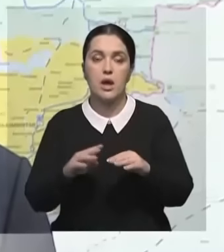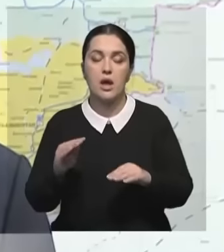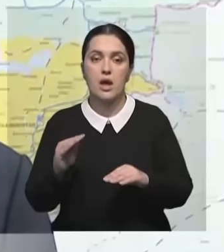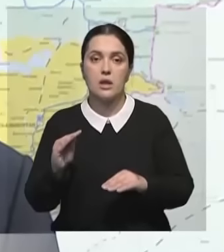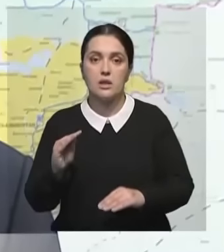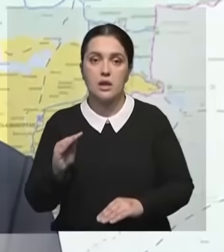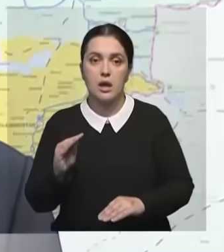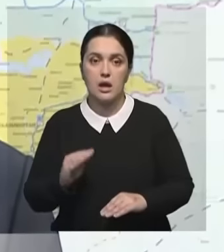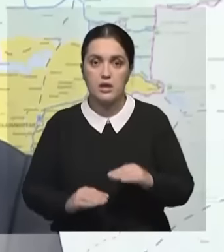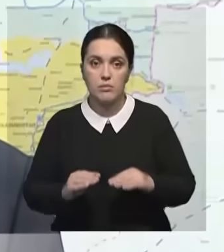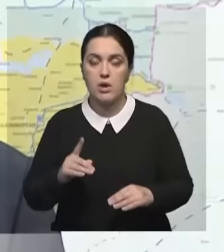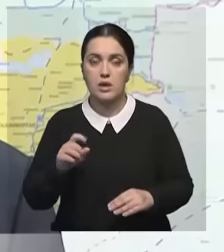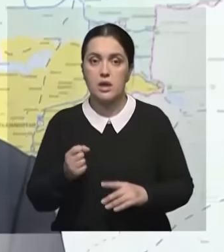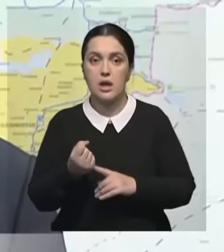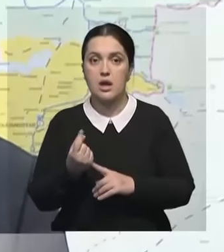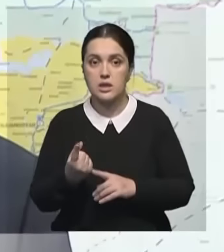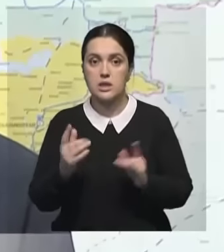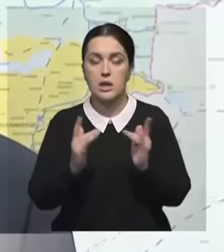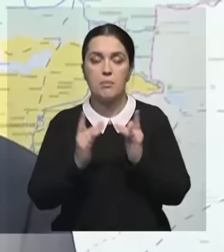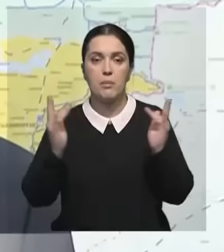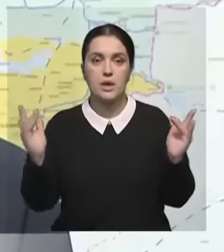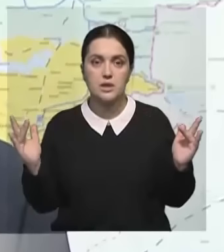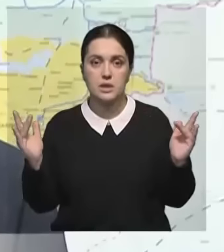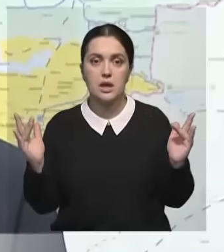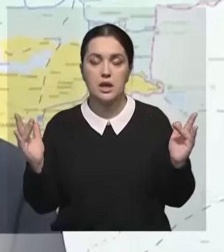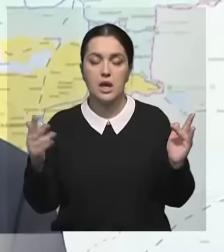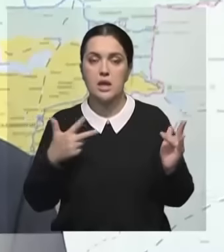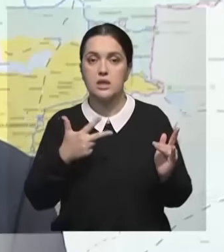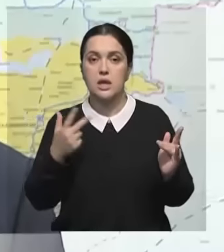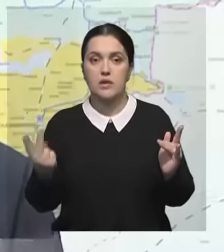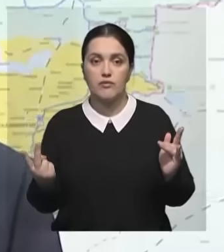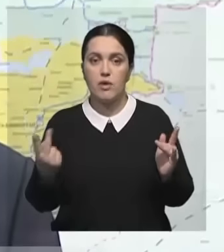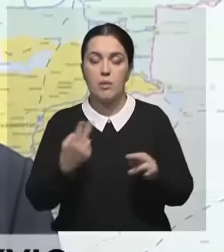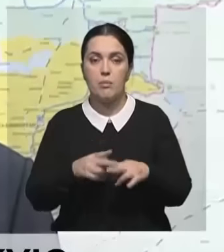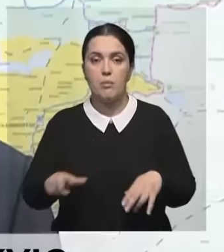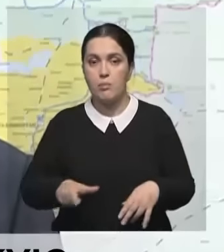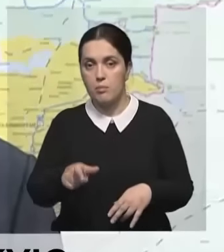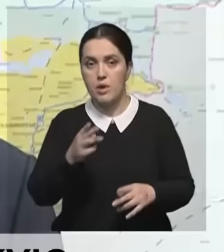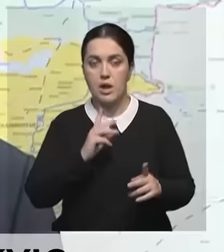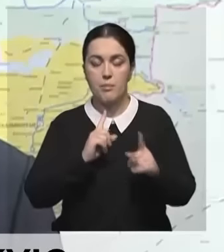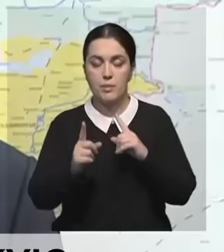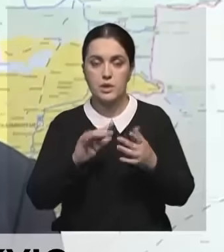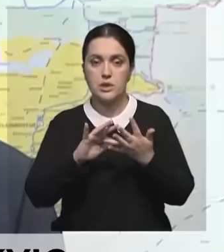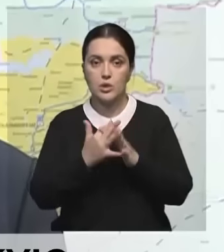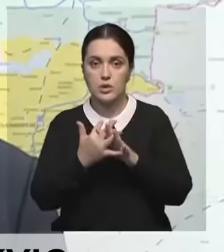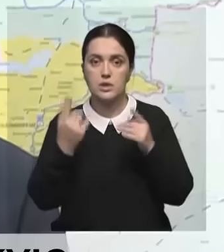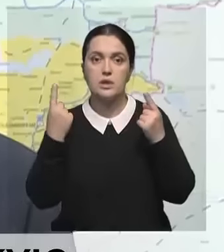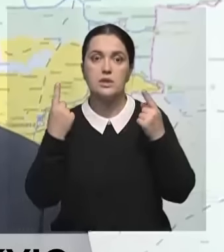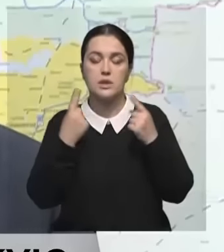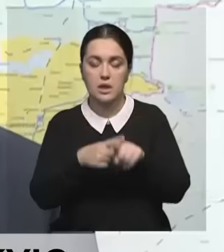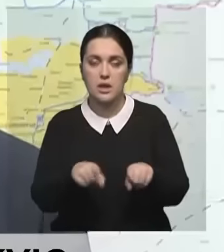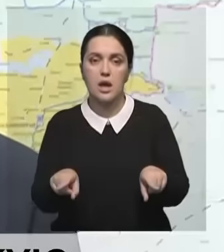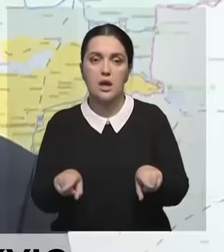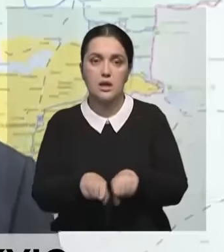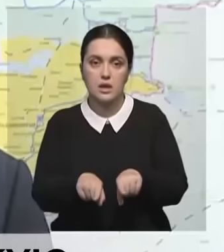Завершены работы на 11 мостах, 32 путепроводов для проезда сельхозтехники. Также